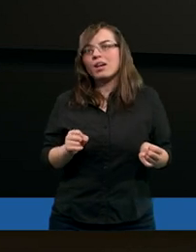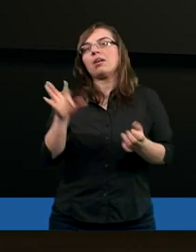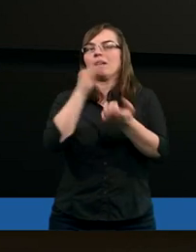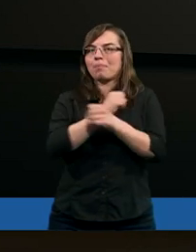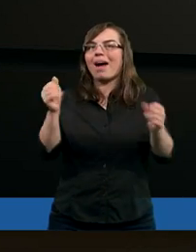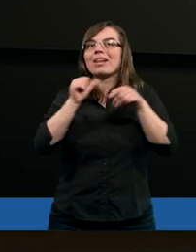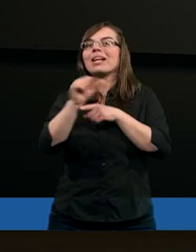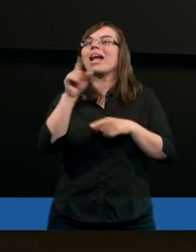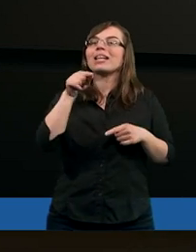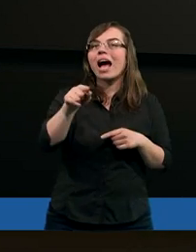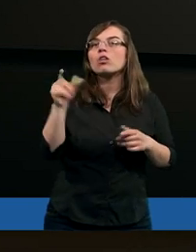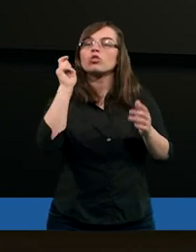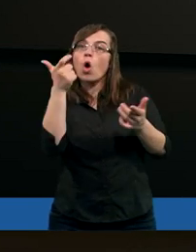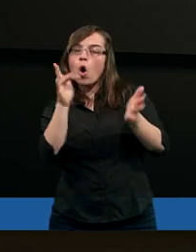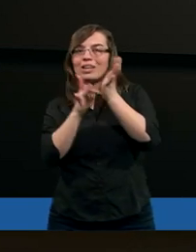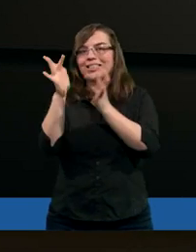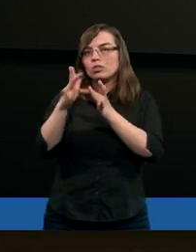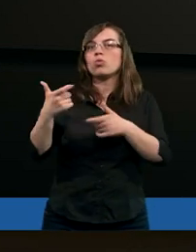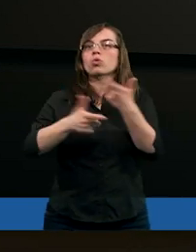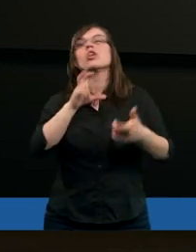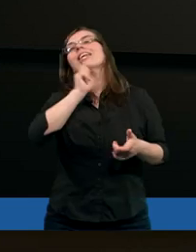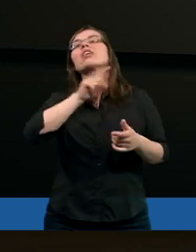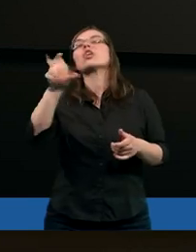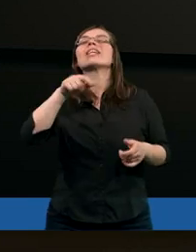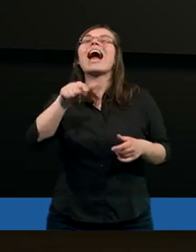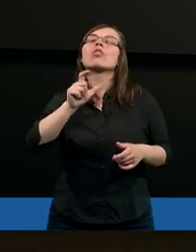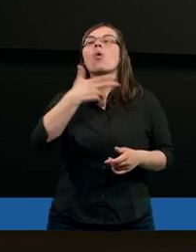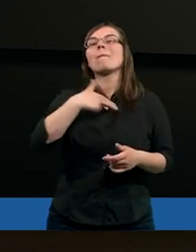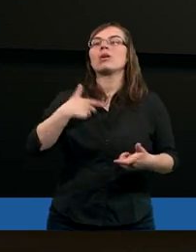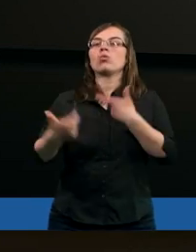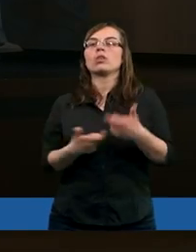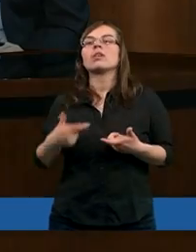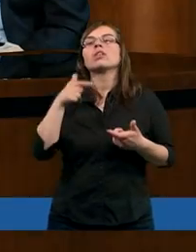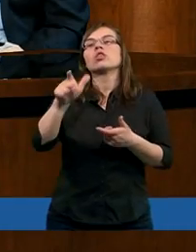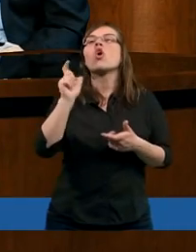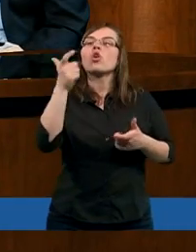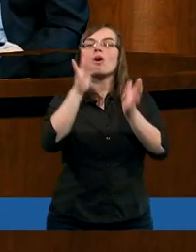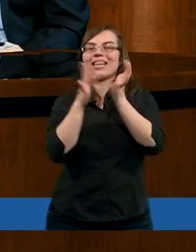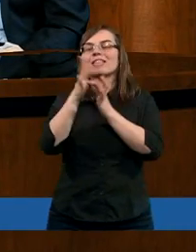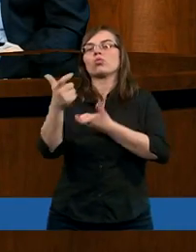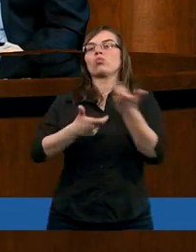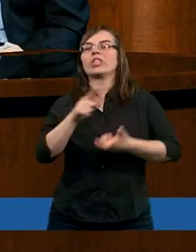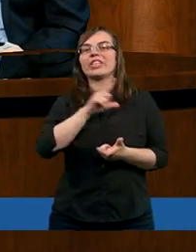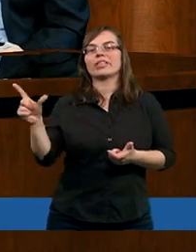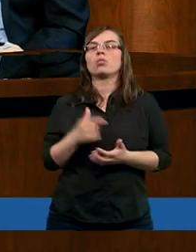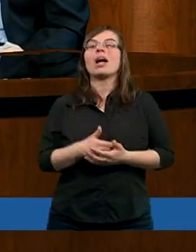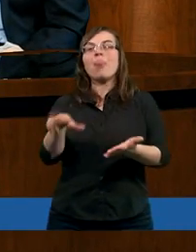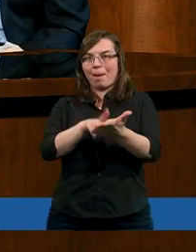Zbawienie jest za to, co Chrystus uczynił czy za to, co my uczynimy? Za to, co Chrystus uczynił.